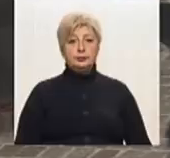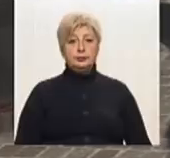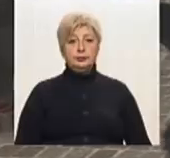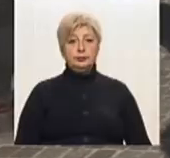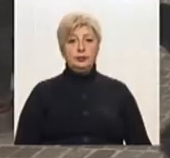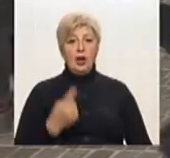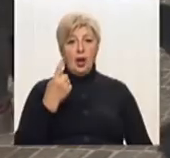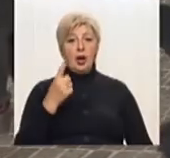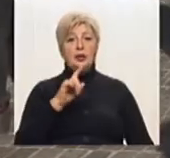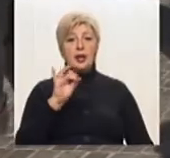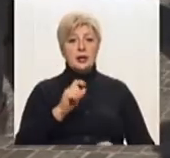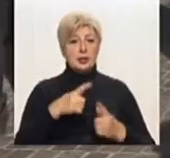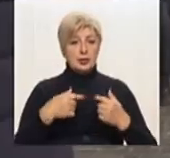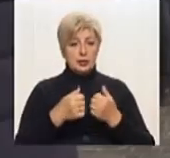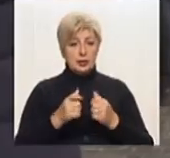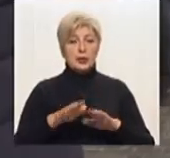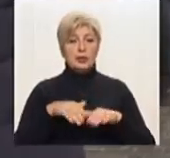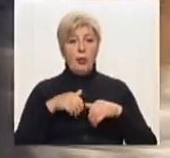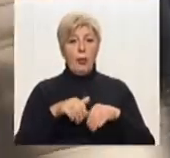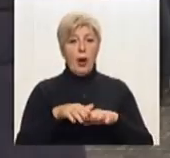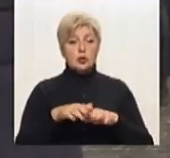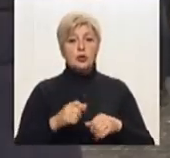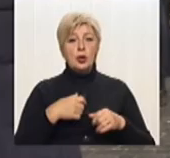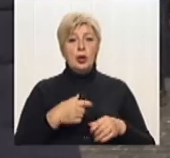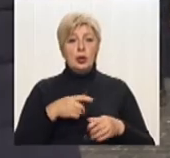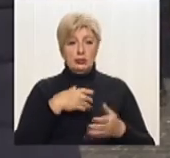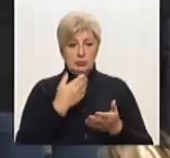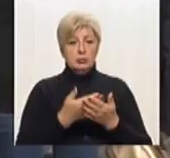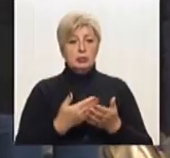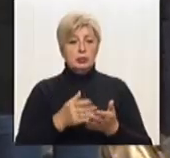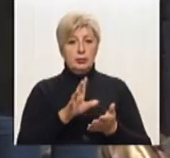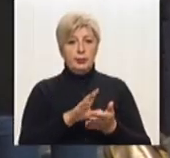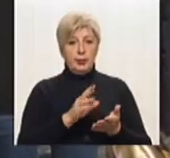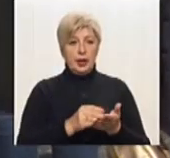Одна з організаторів маршу привела приклади жорстокого ставлення до тварин у Дніпрі.